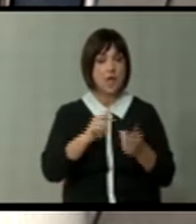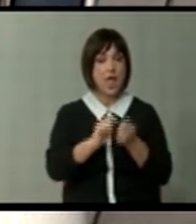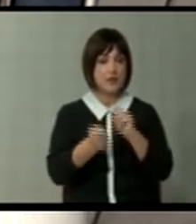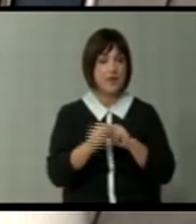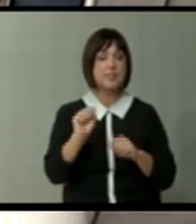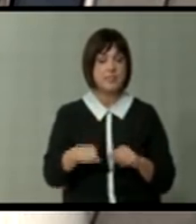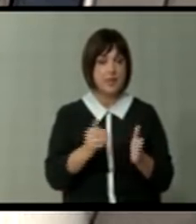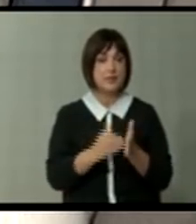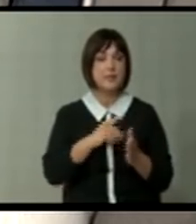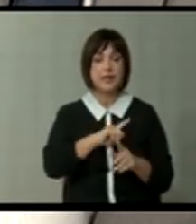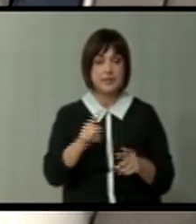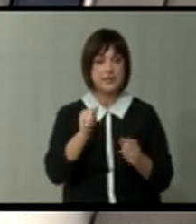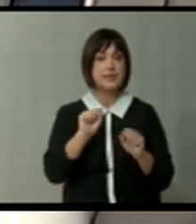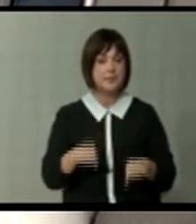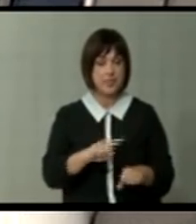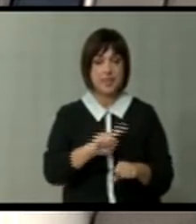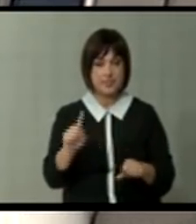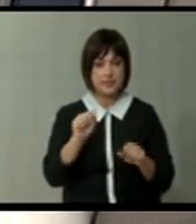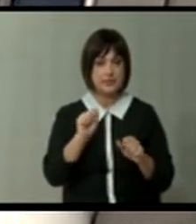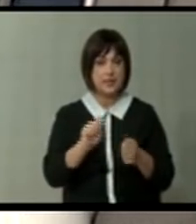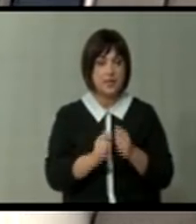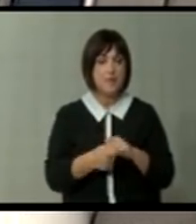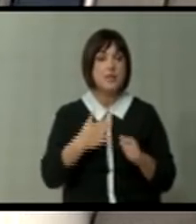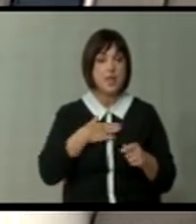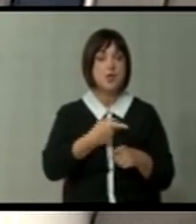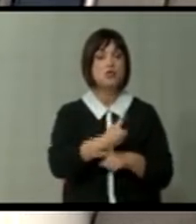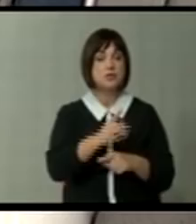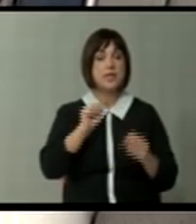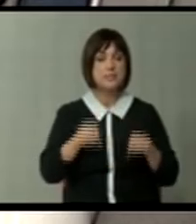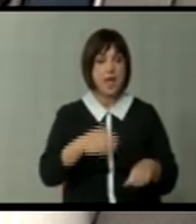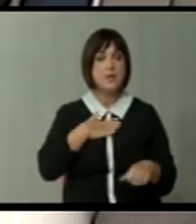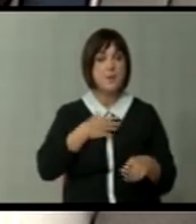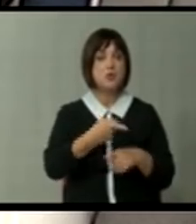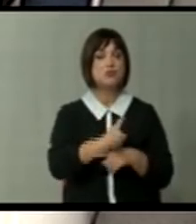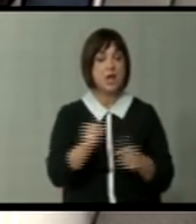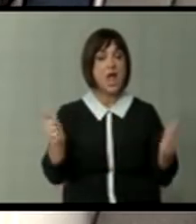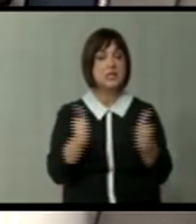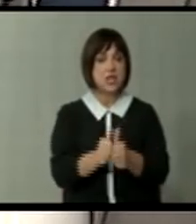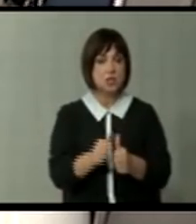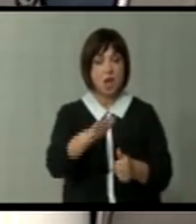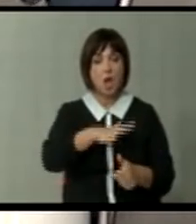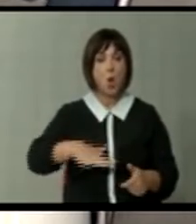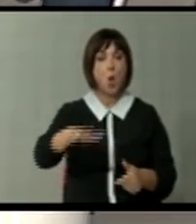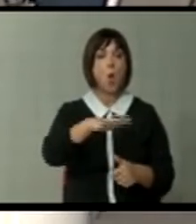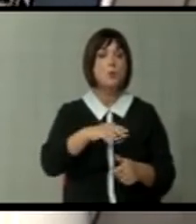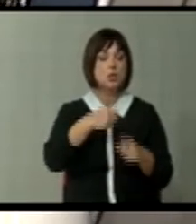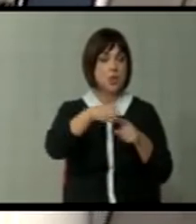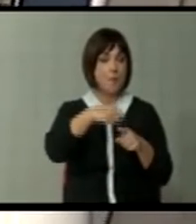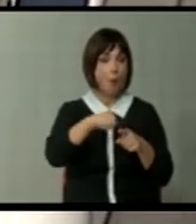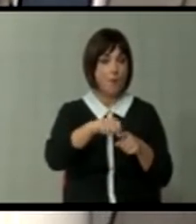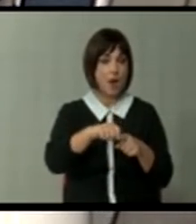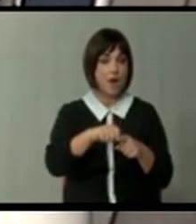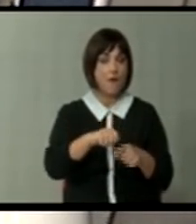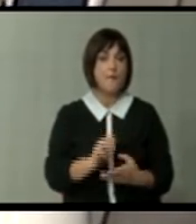да, требаше да има. Дека не се направи, да, не се направи. Дали имаме шанса? Да, имаме шанса. Имаме. Заеднички, како обштество, да се поправиме.